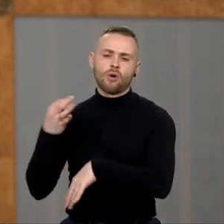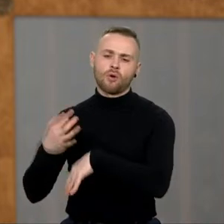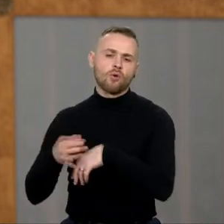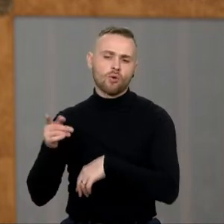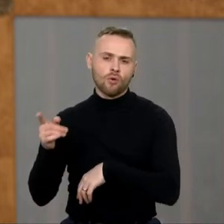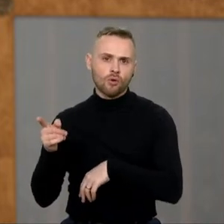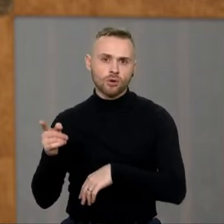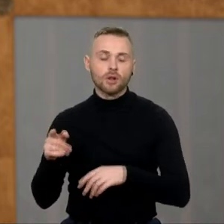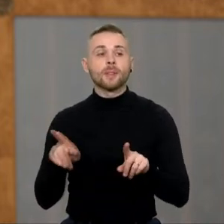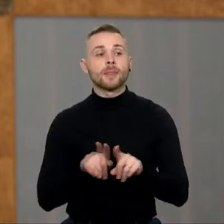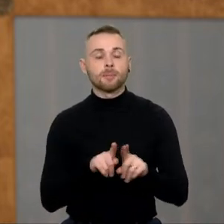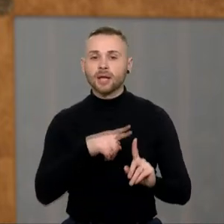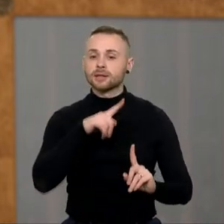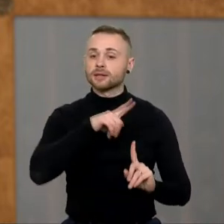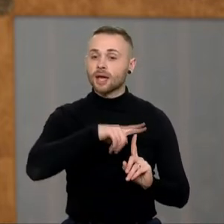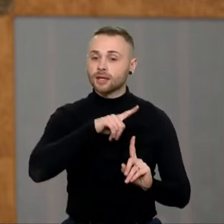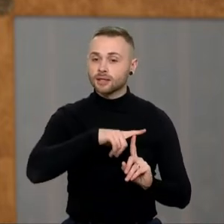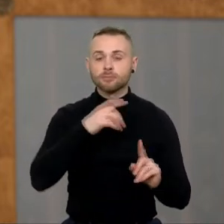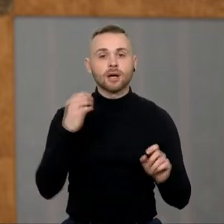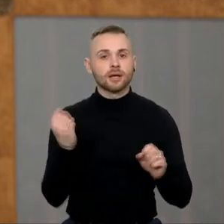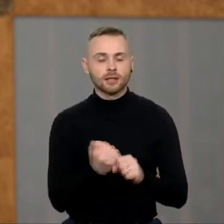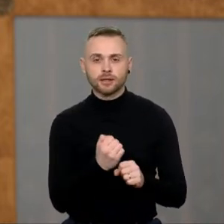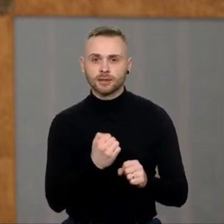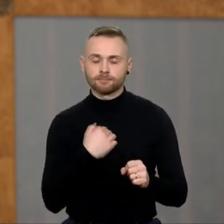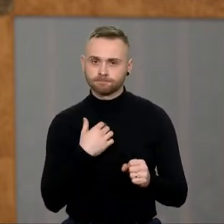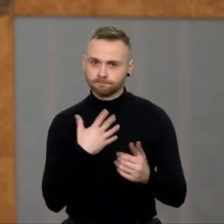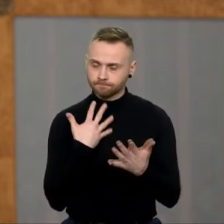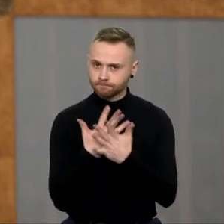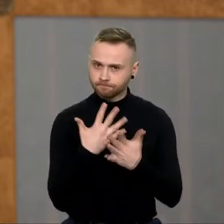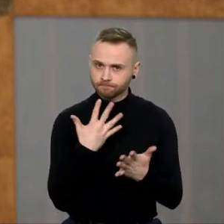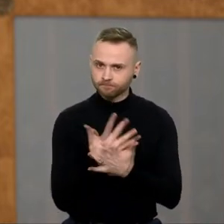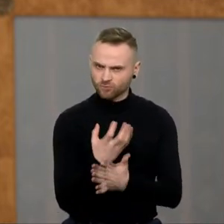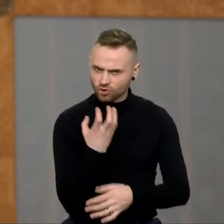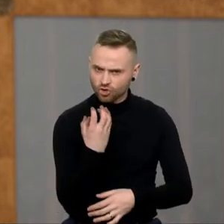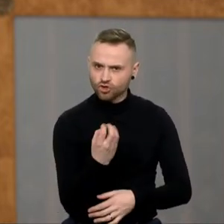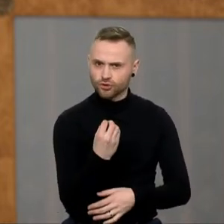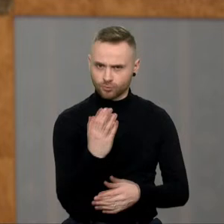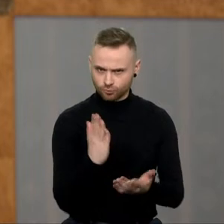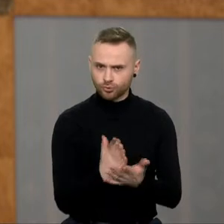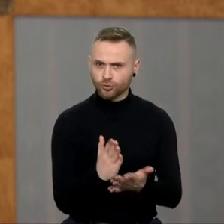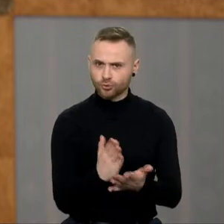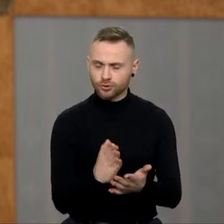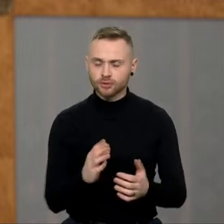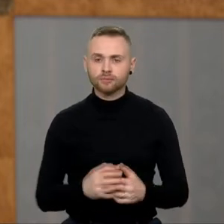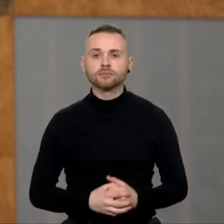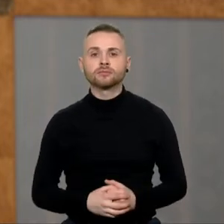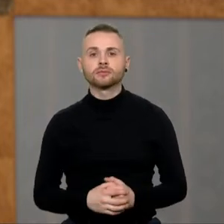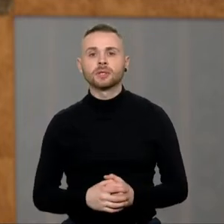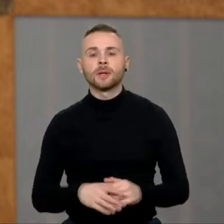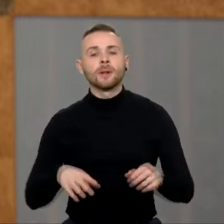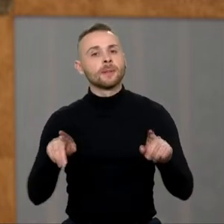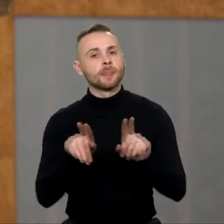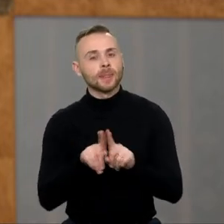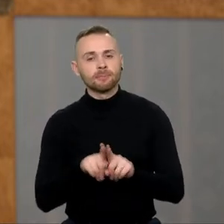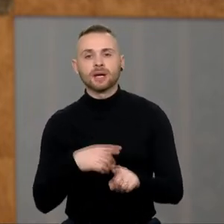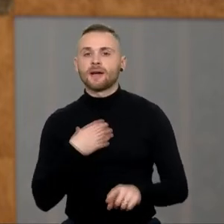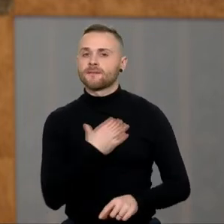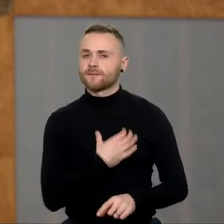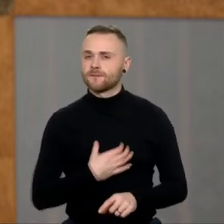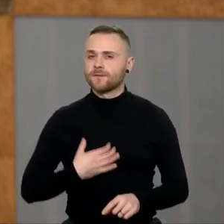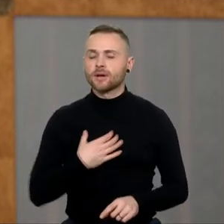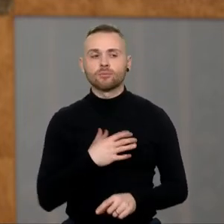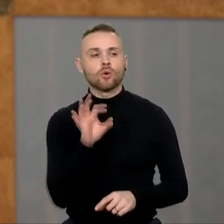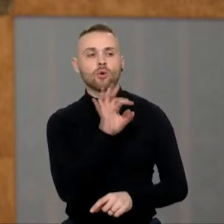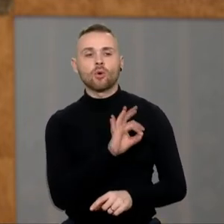turi būti padidito bundrumo režime ir labai svarbu, kad tie asmenis,